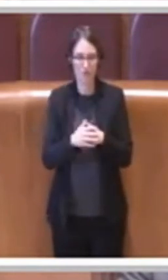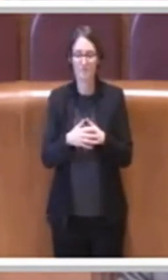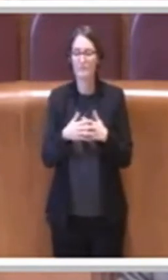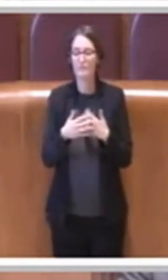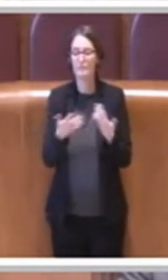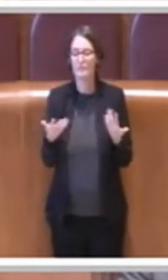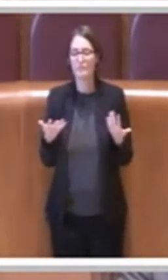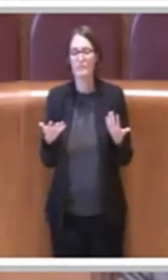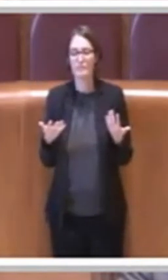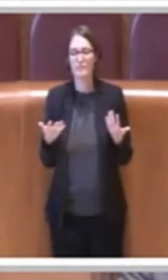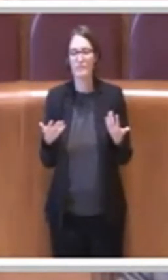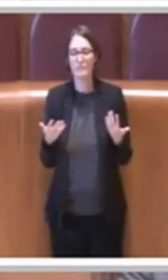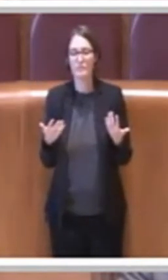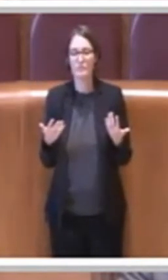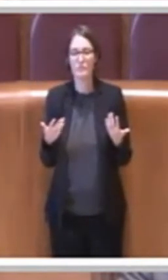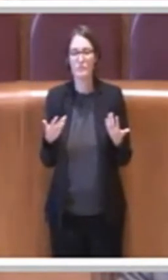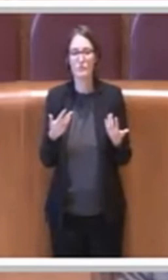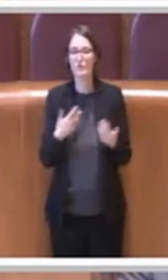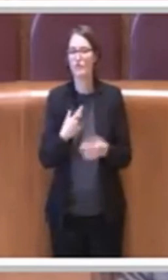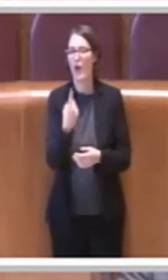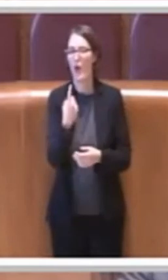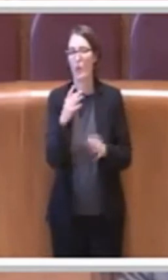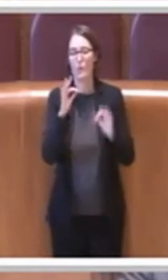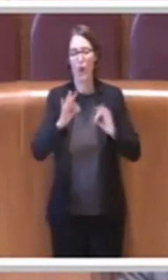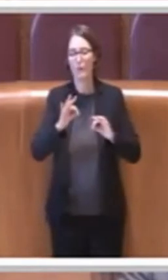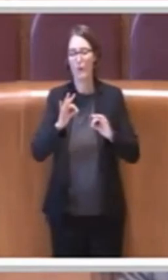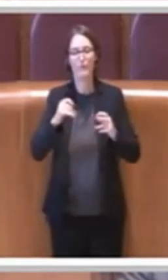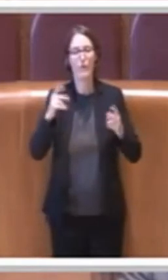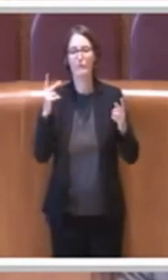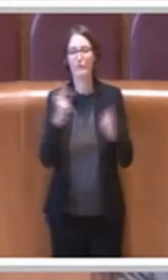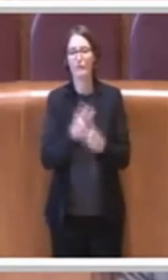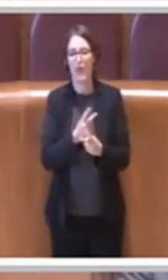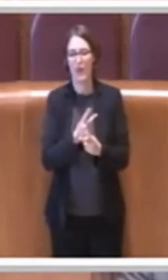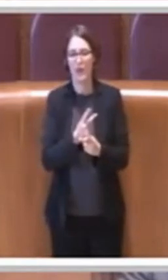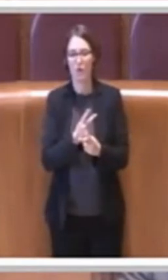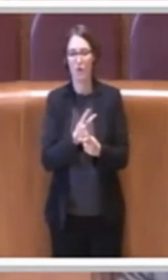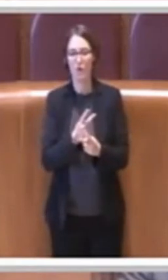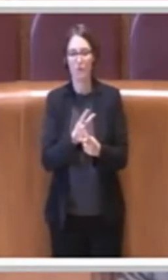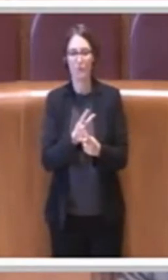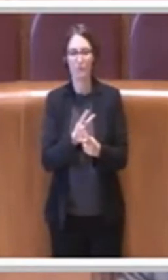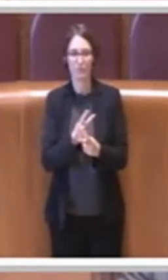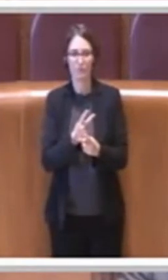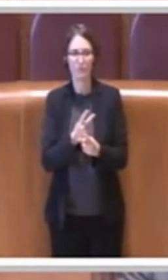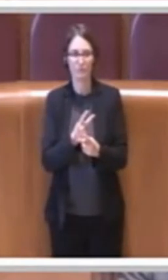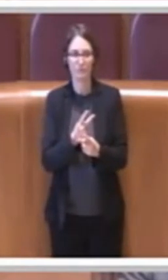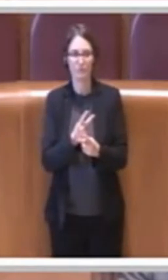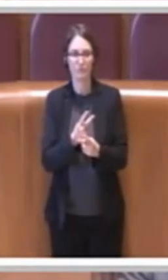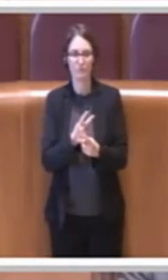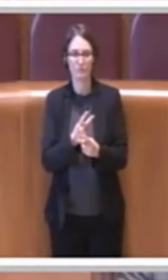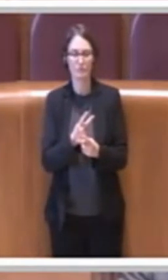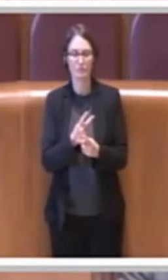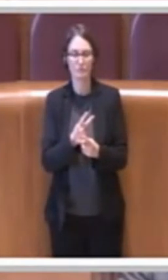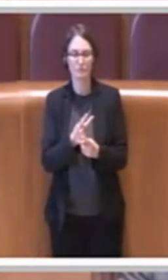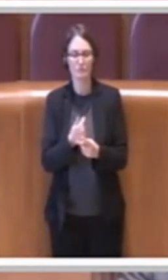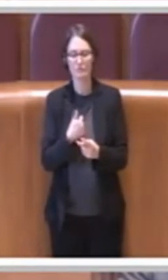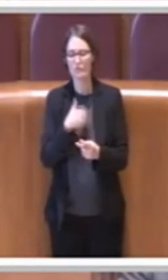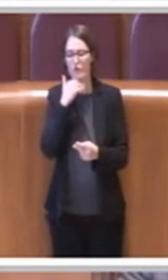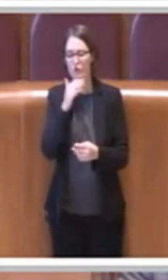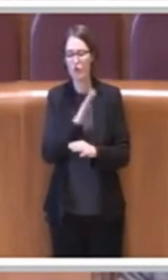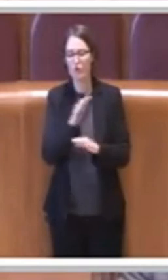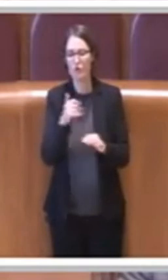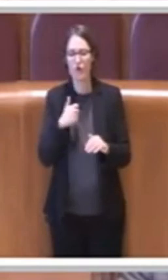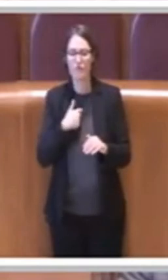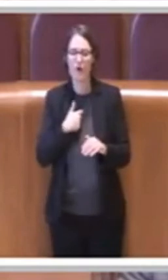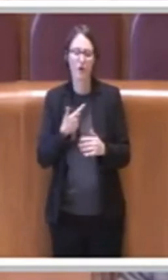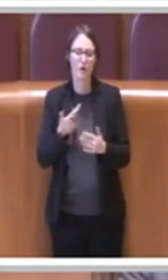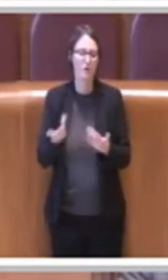c'è un dato di fatto. Non voglio entrare nel merito del litigio